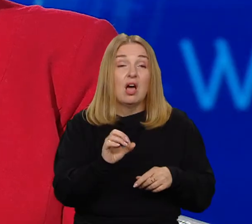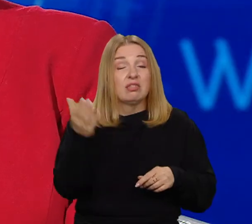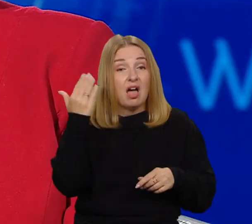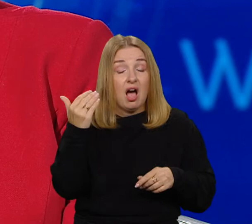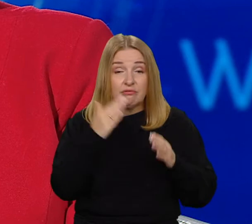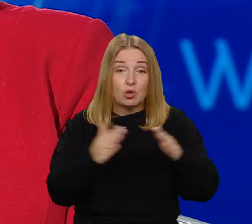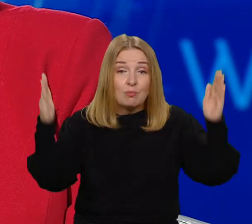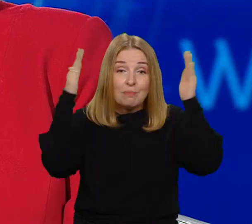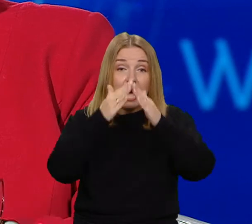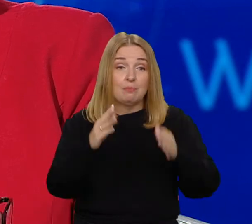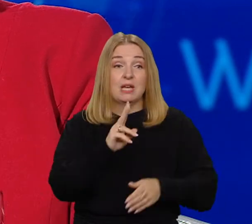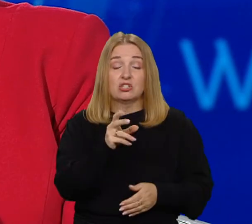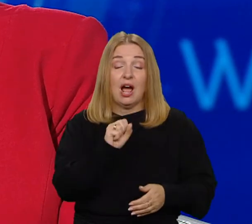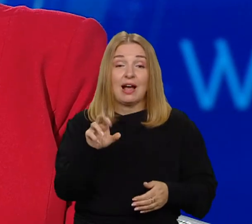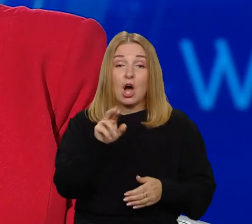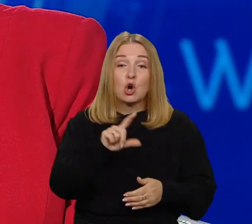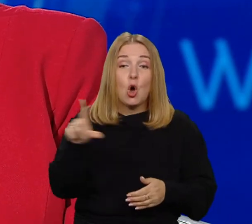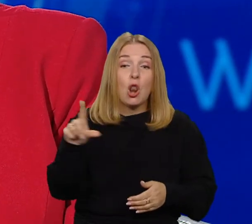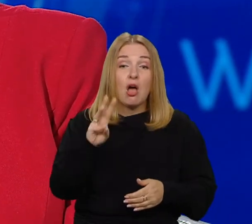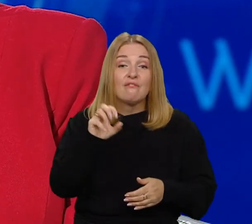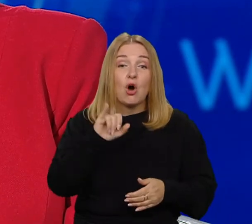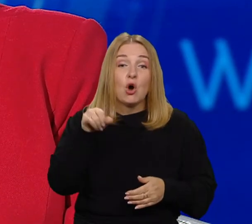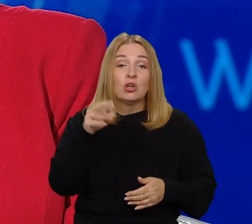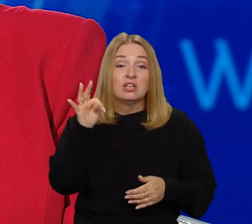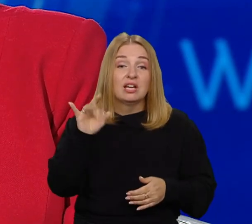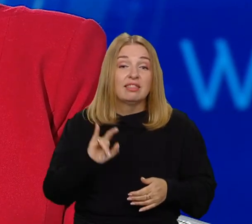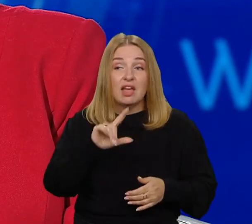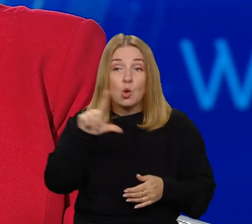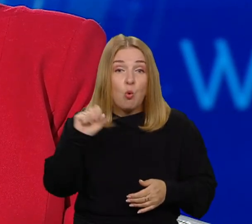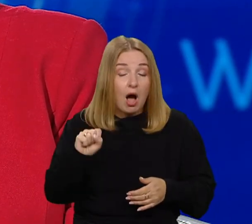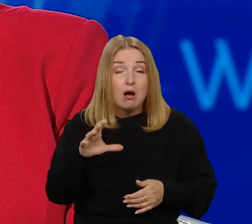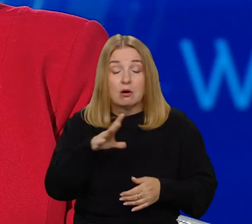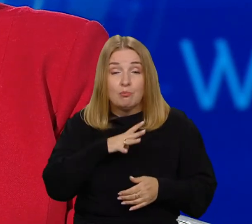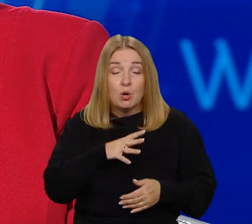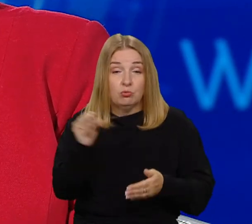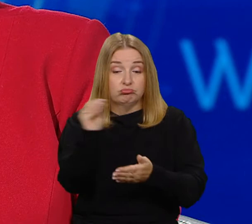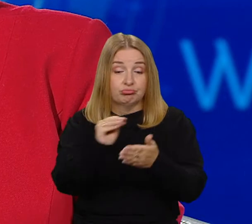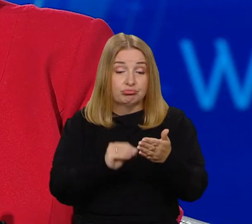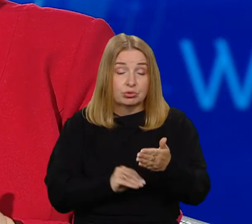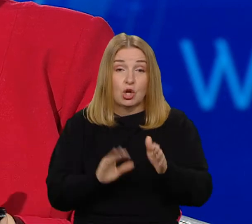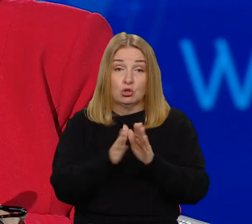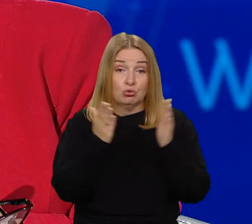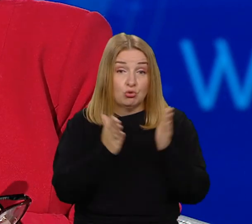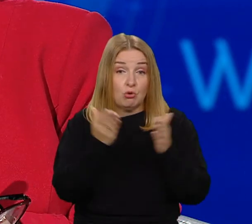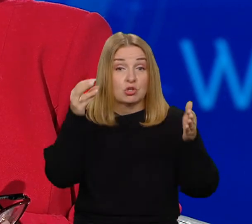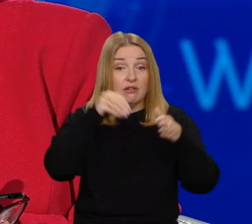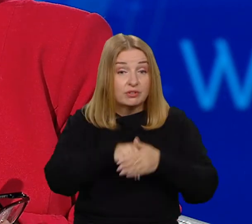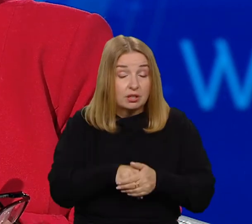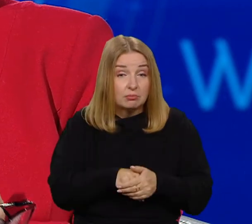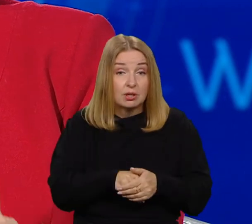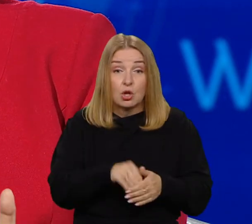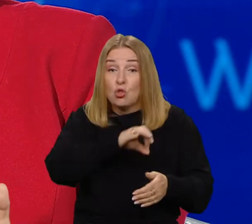z czasów, kiedy jeszcze pisał, jako Karol Wojtyła, swoje wspaniałe książki, która zachowała